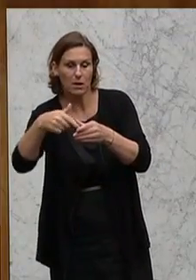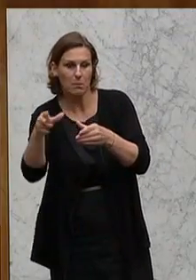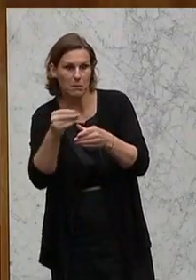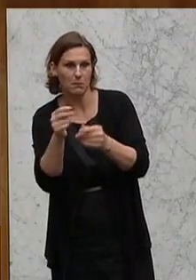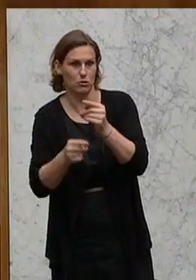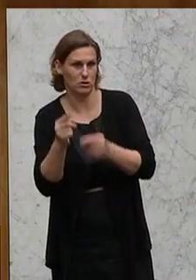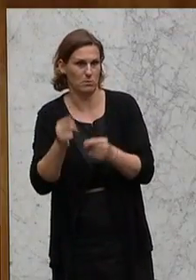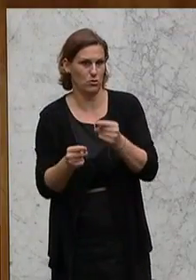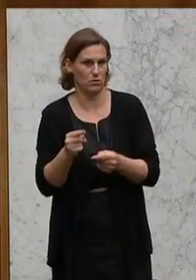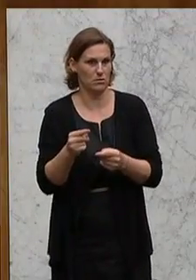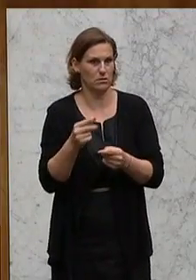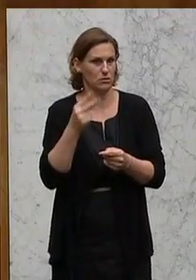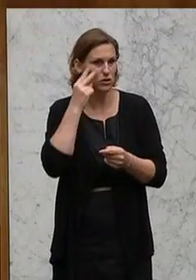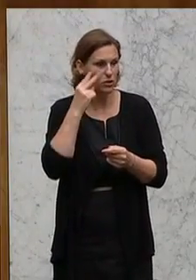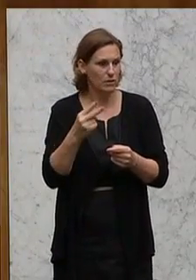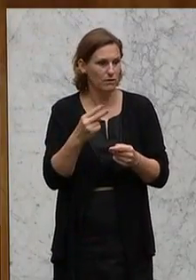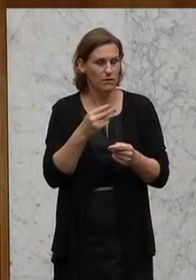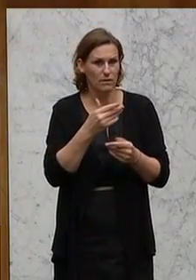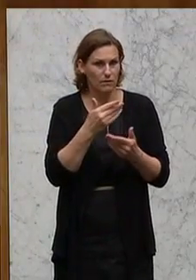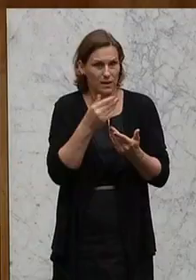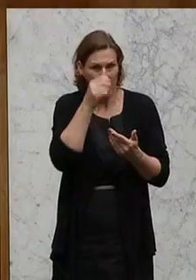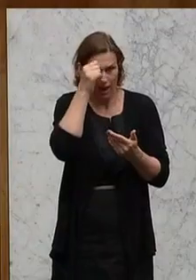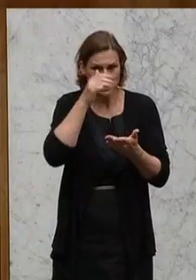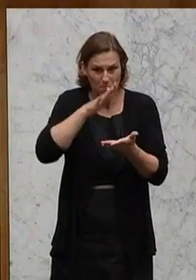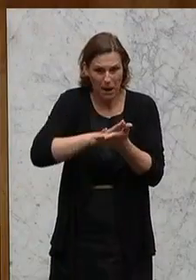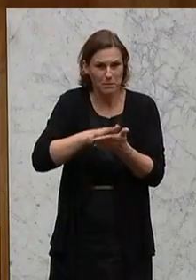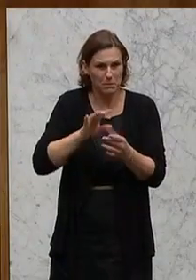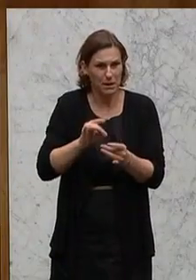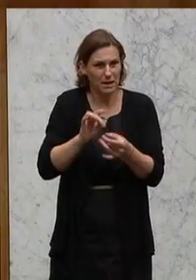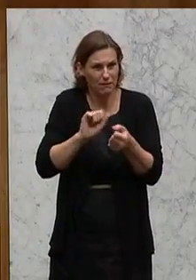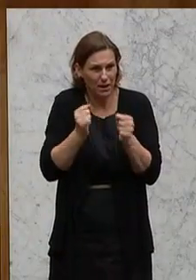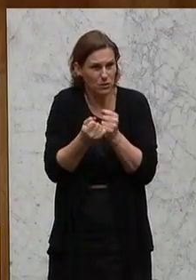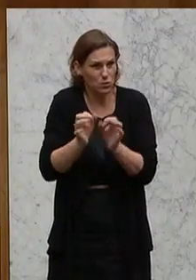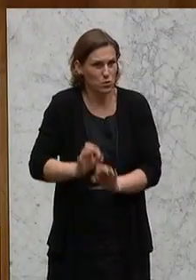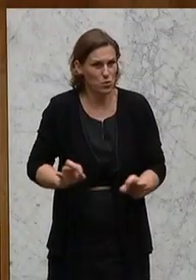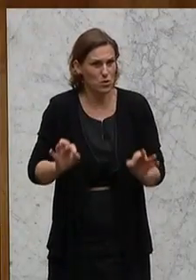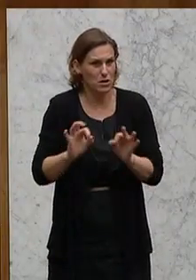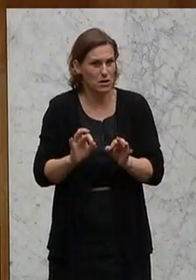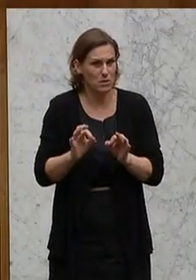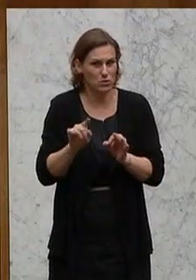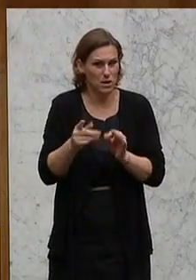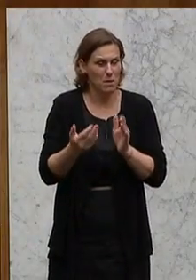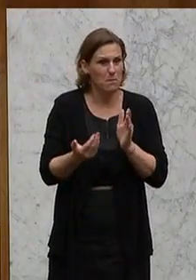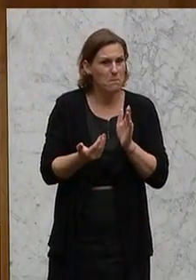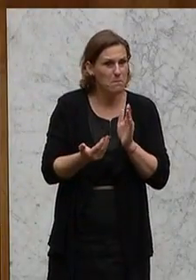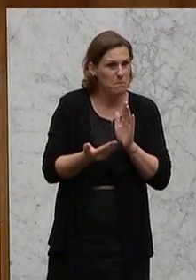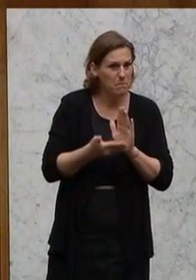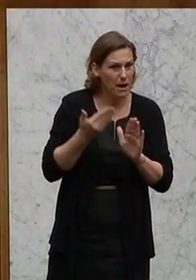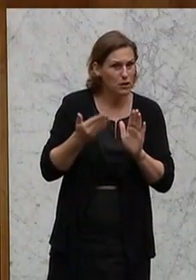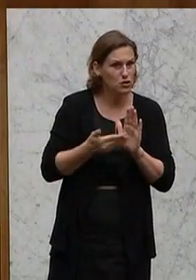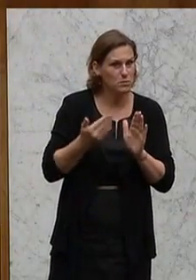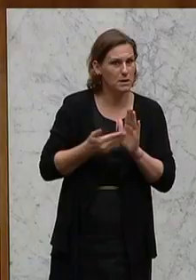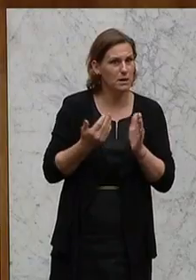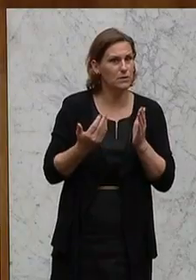was die absolute Definition von Unvereinbarkeit ist. Man müsste dieses Beispiel aus dem neuen Gesetz in das